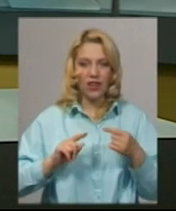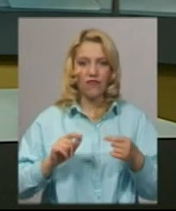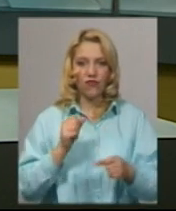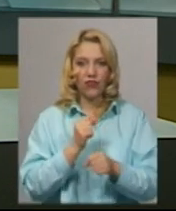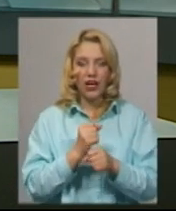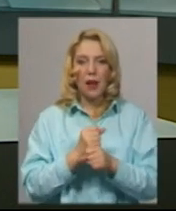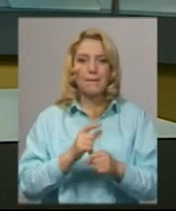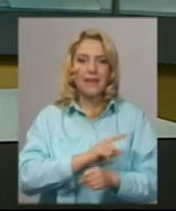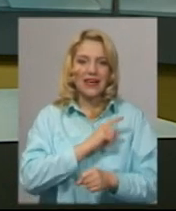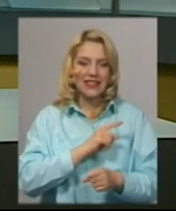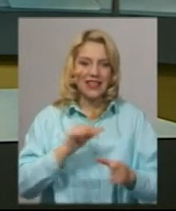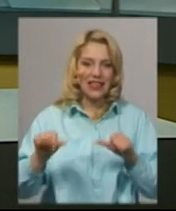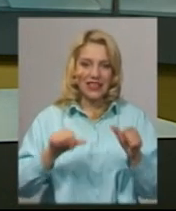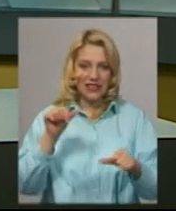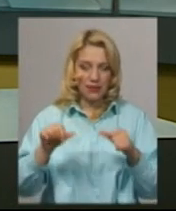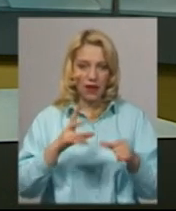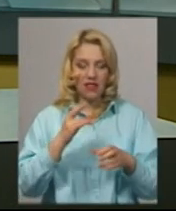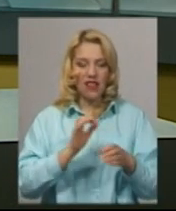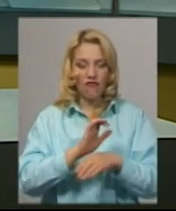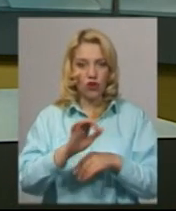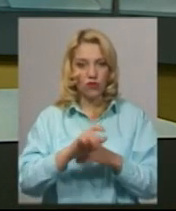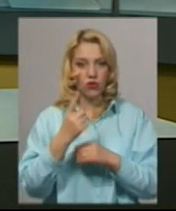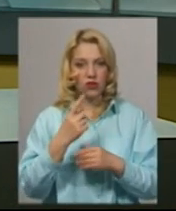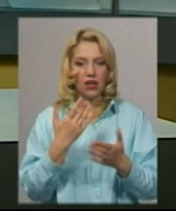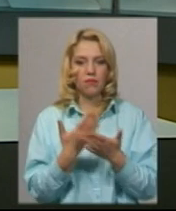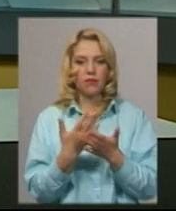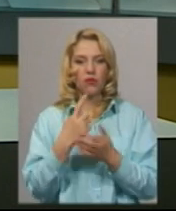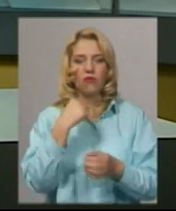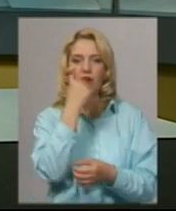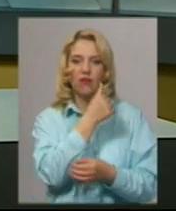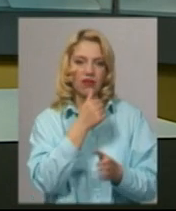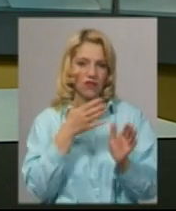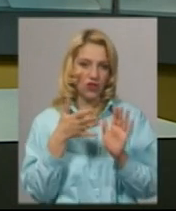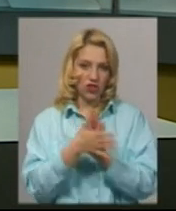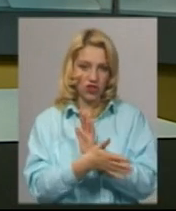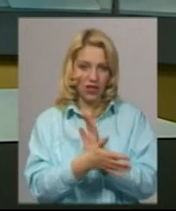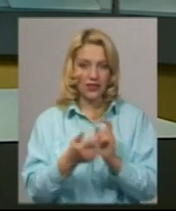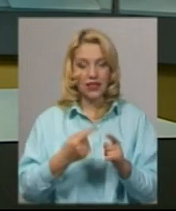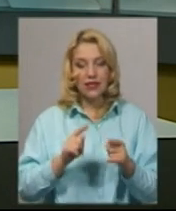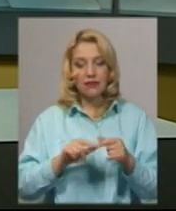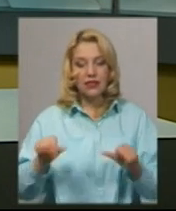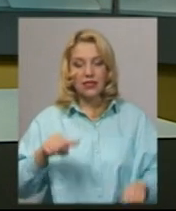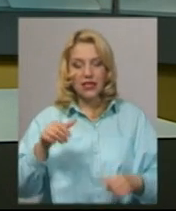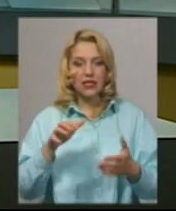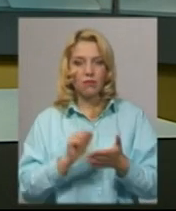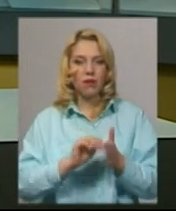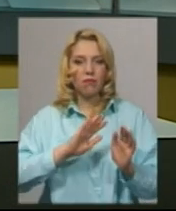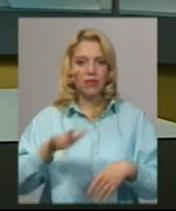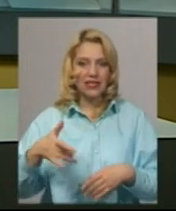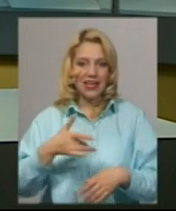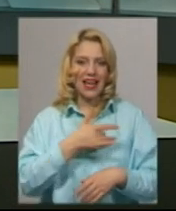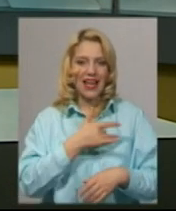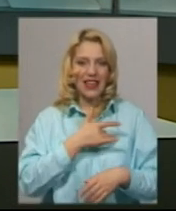Козак. Чоловік каже, на виготовлення однієї витрачає майже рік. За словами майстер, різбярством почав займатися після інсульту у